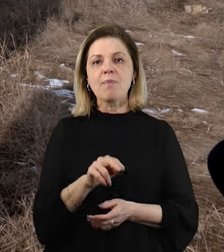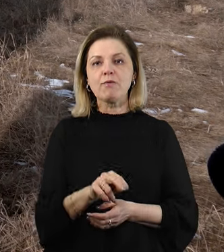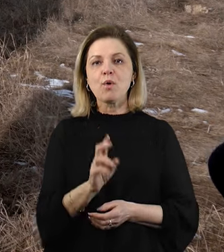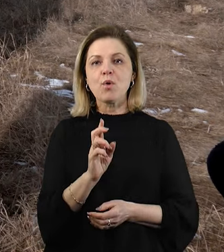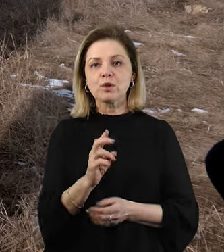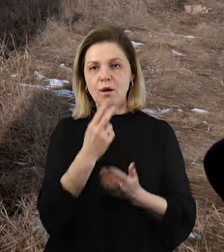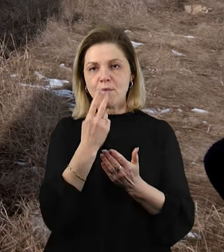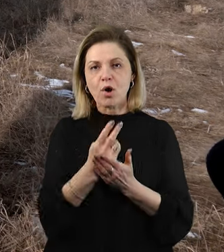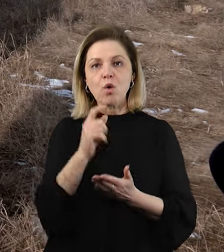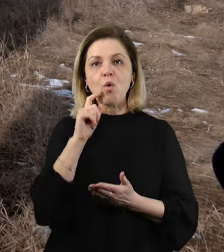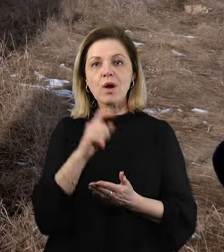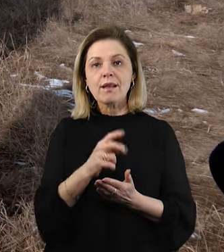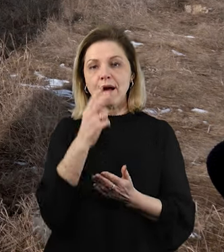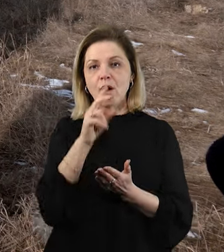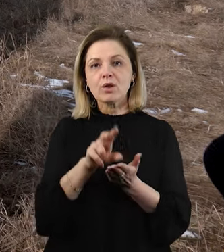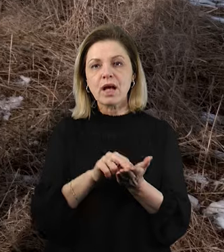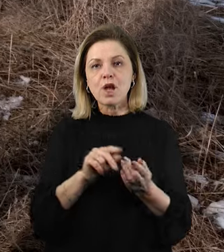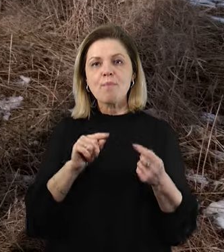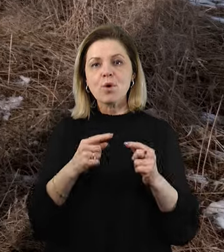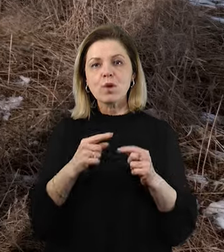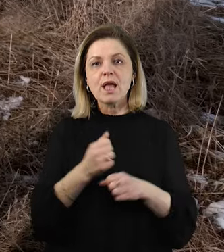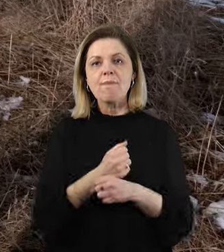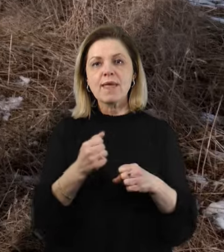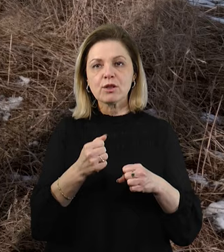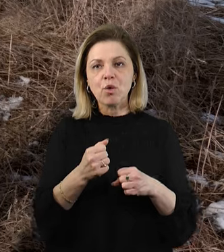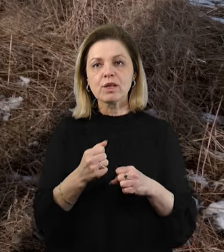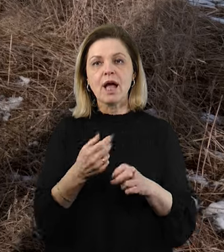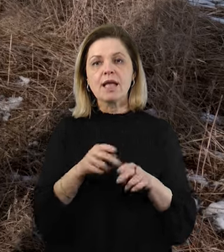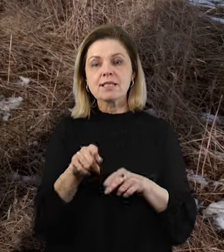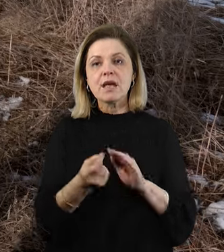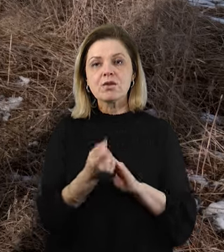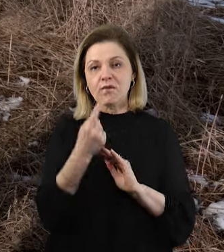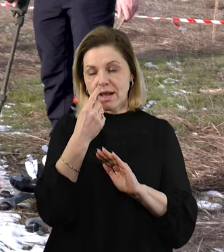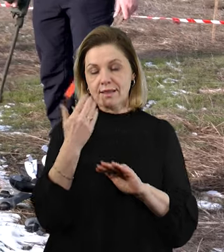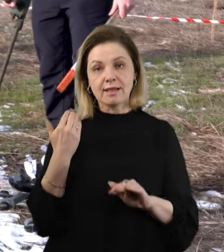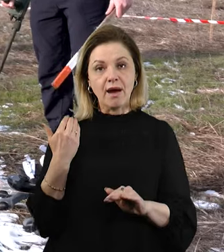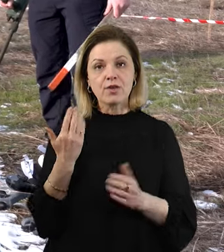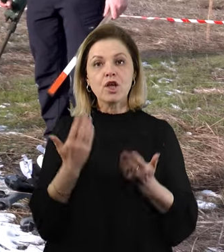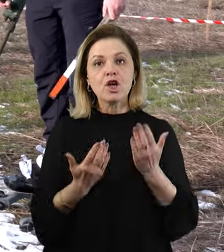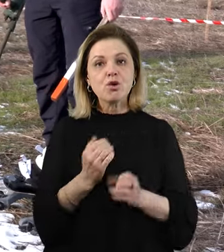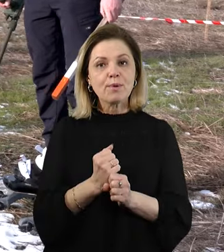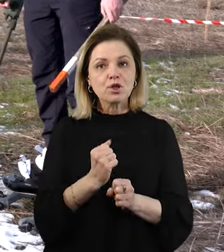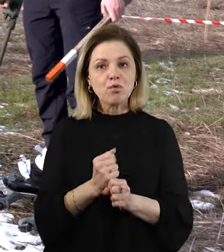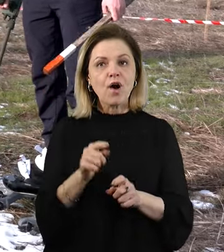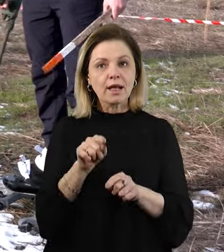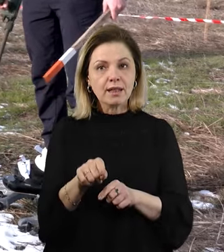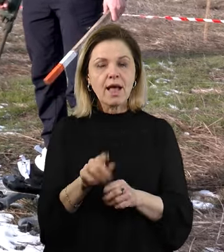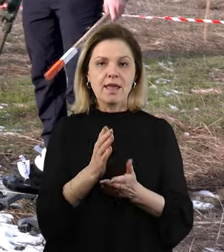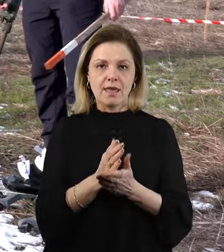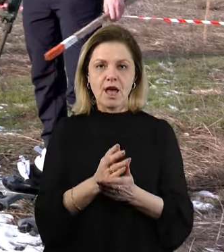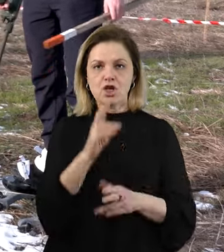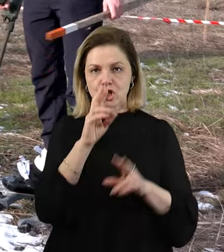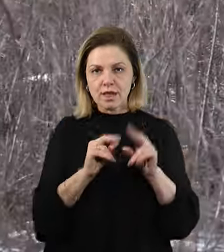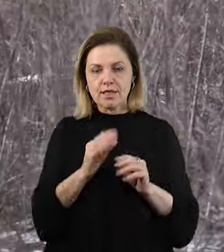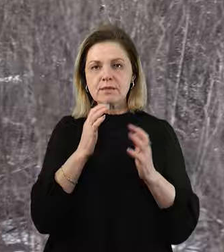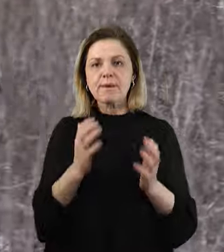показує український аналог протимінного взуття «Спайдер Буц». Говорить, з'явились вони віднедавна. Якщо працювати в них, то є більше шансів зберегти